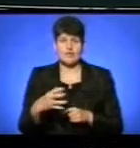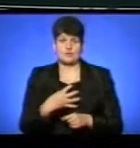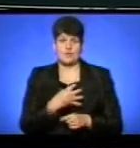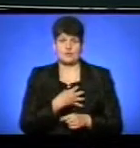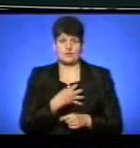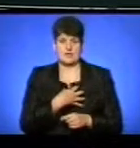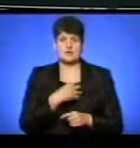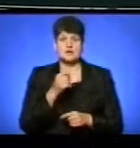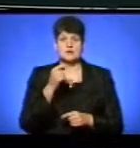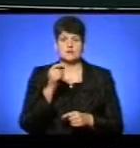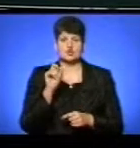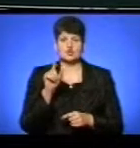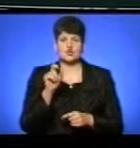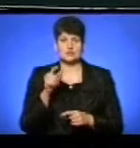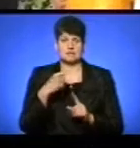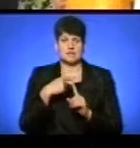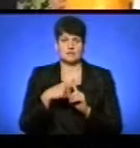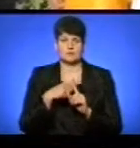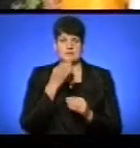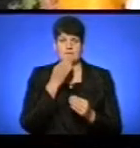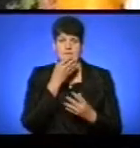нагрудним золотим хрестом із прикрасами.